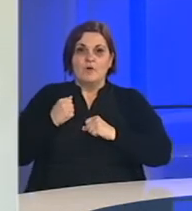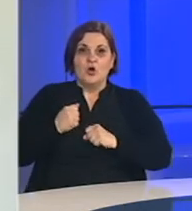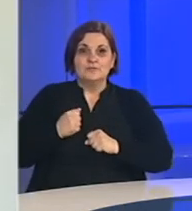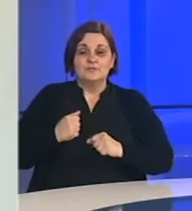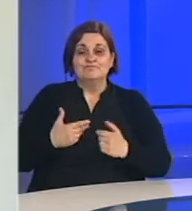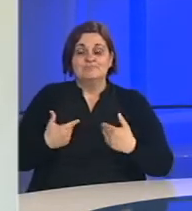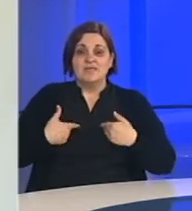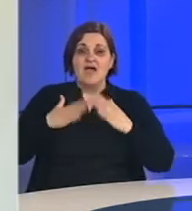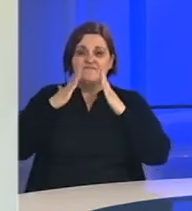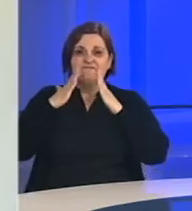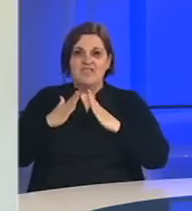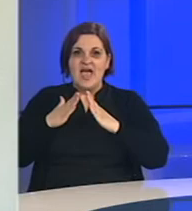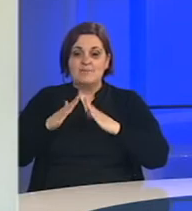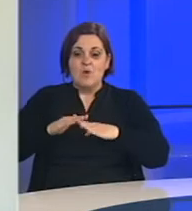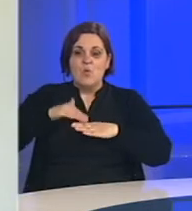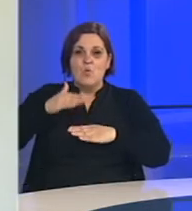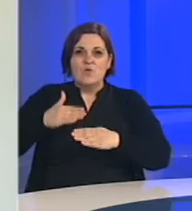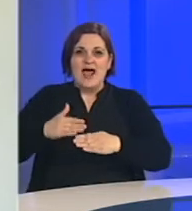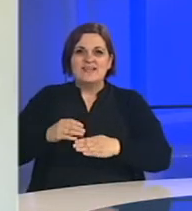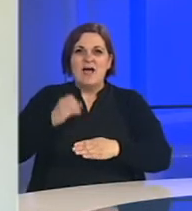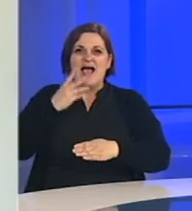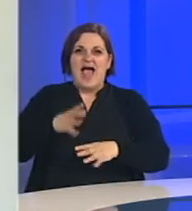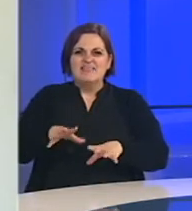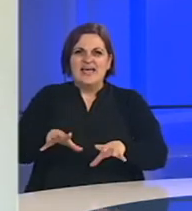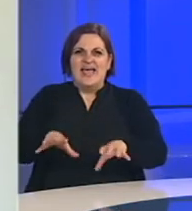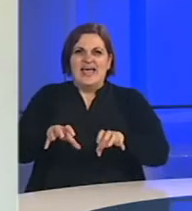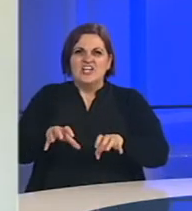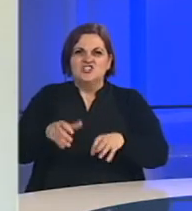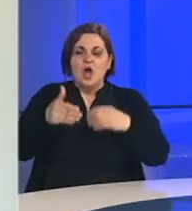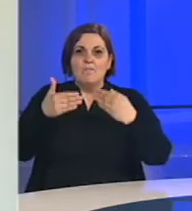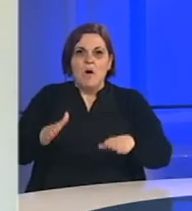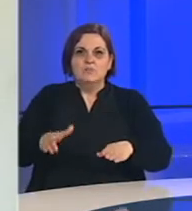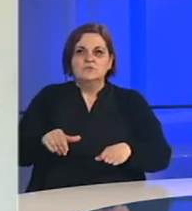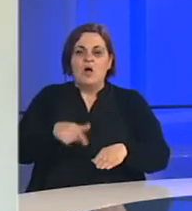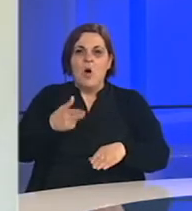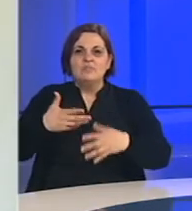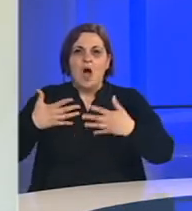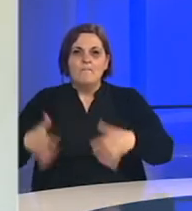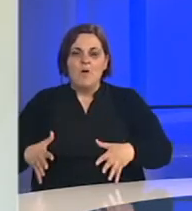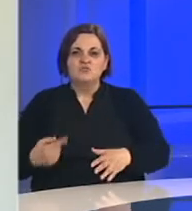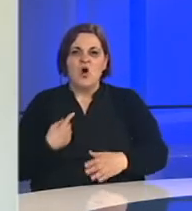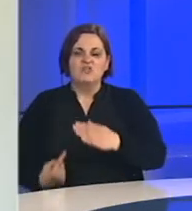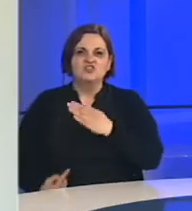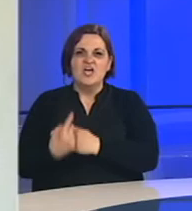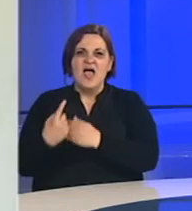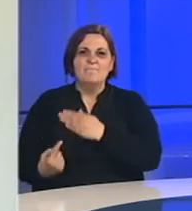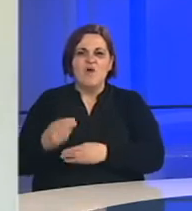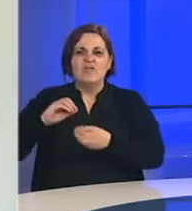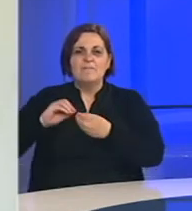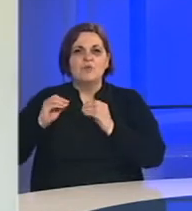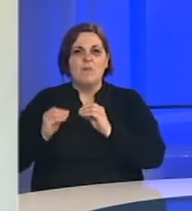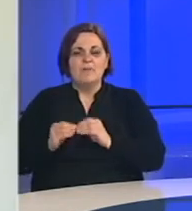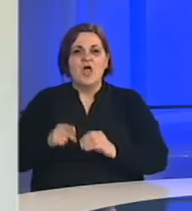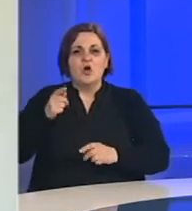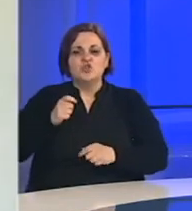Međutim, ja vjerujem da ćemo mi u narednom periodu tek da vidimo popuštanje vezano i pojavu problema kod